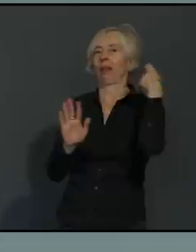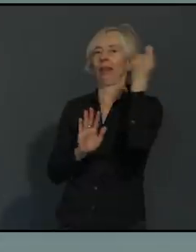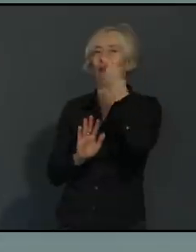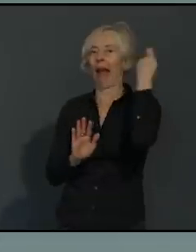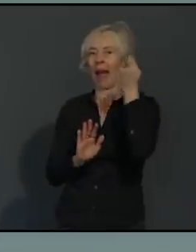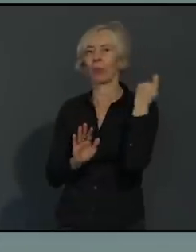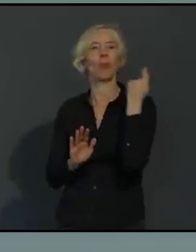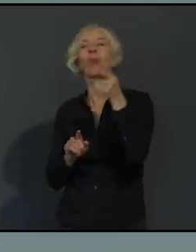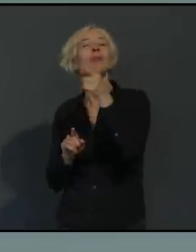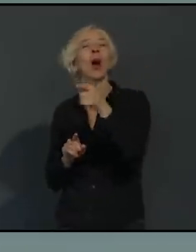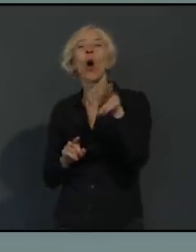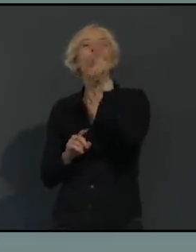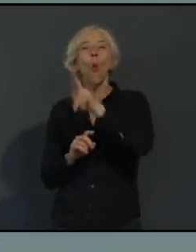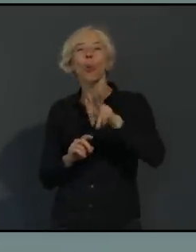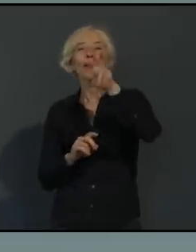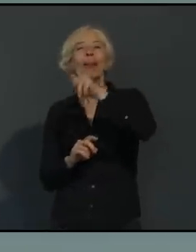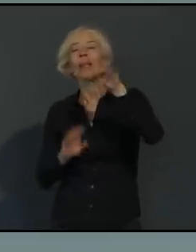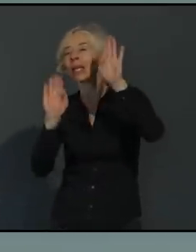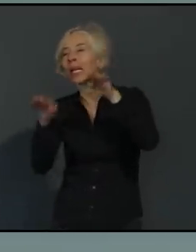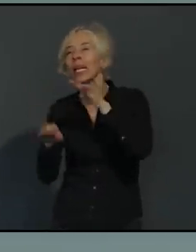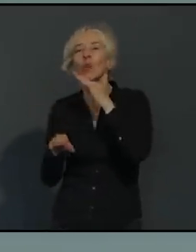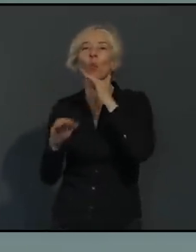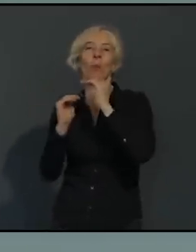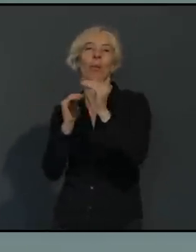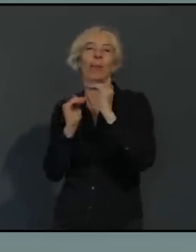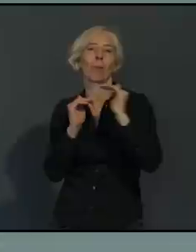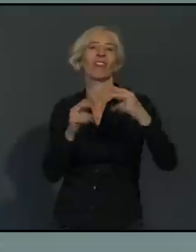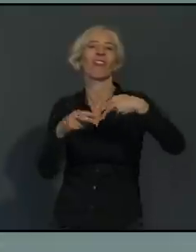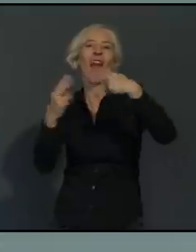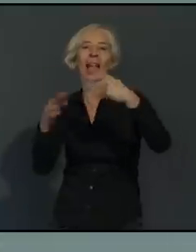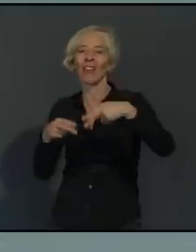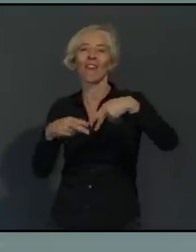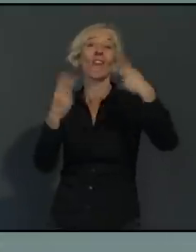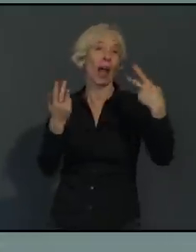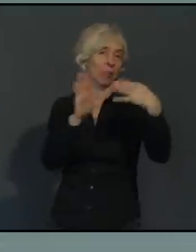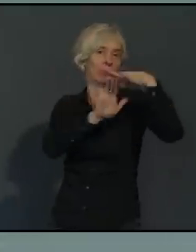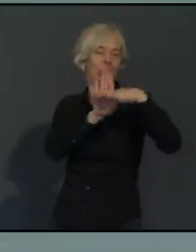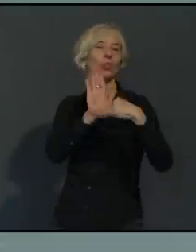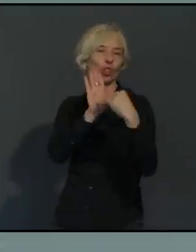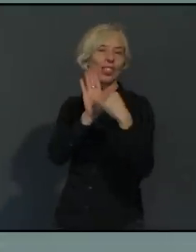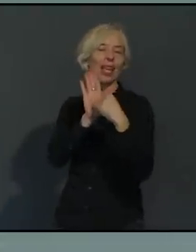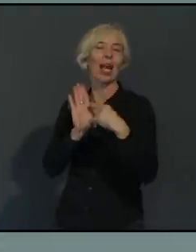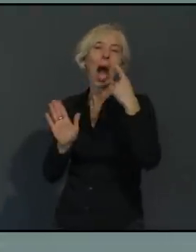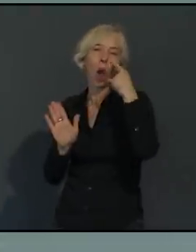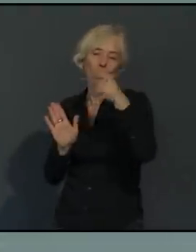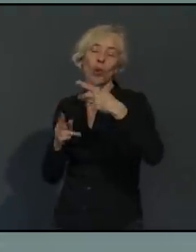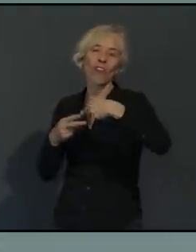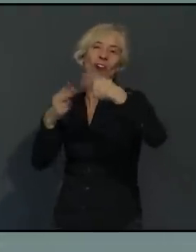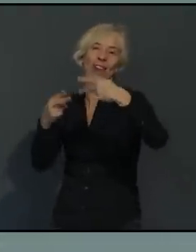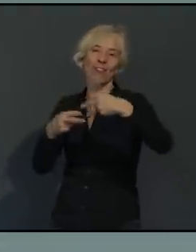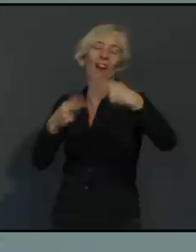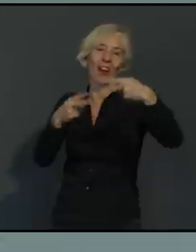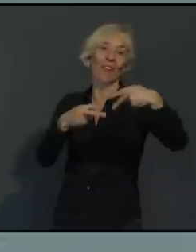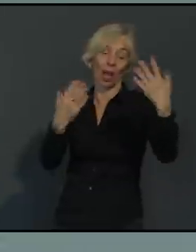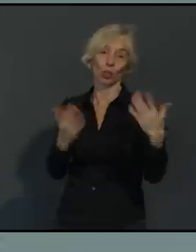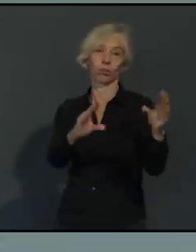noch immer sehr viele freien Bettenkapazitäten angezeigt werden. Ich möchte hier ausdrücklich noch mal sagen, dass bei